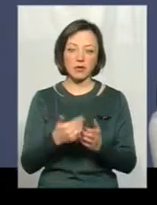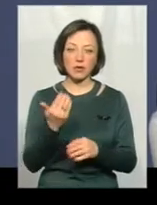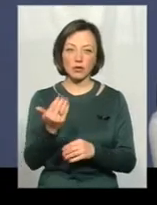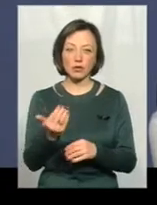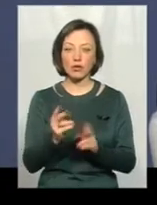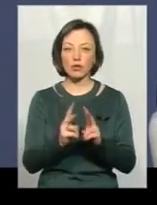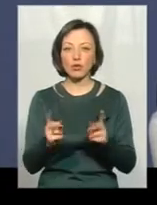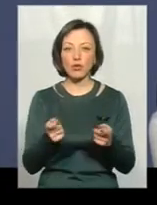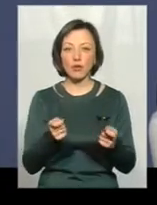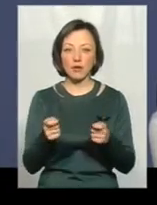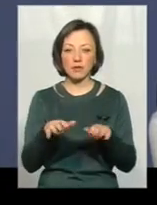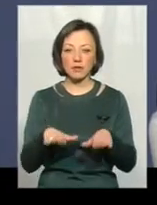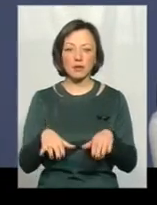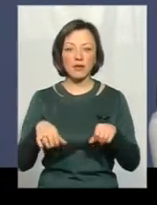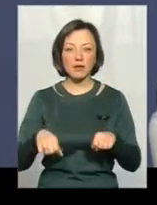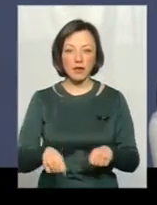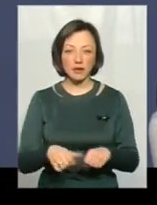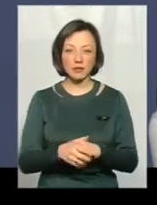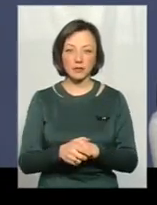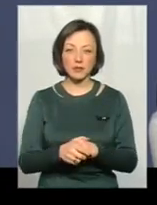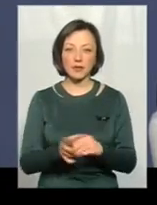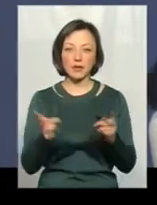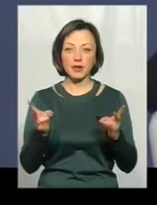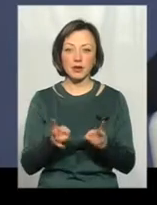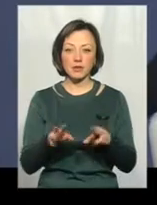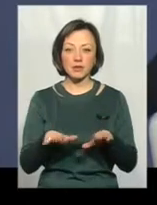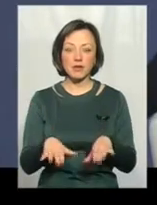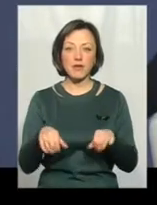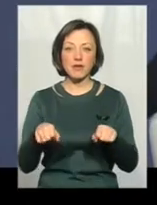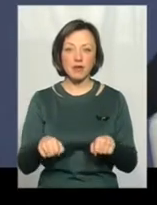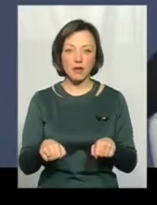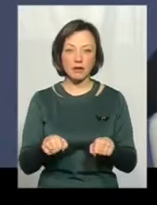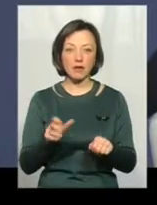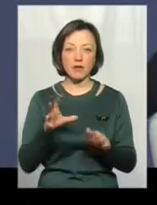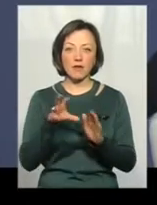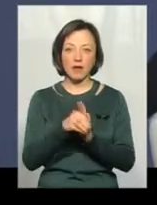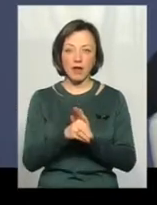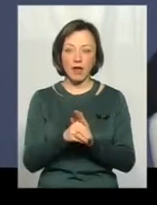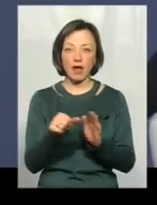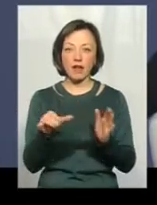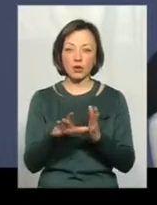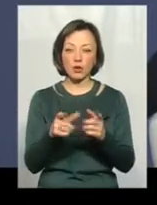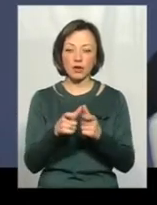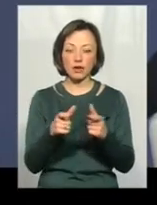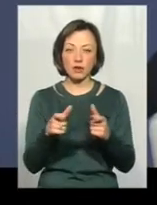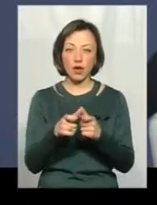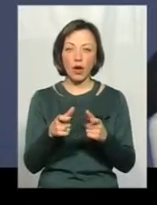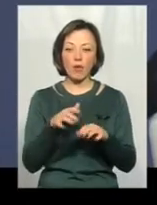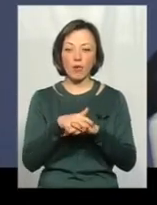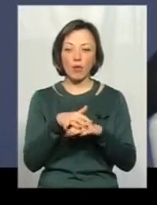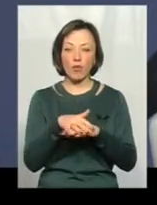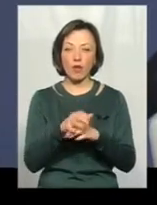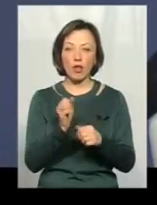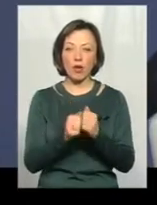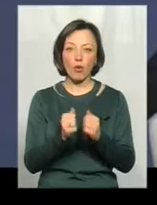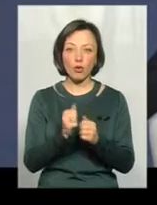Хто управляє? Місцева влада. Треба, щоб місцева влада ввела електронний квиток, порахувала кожного